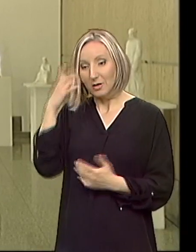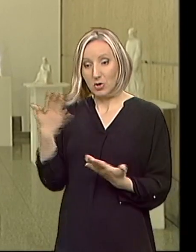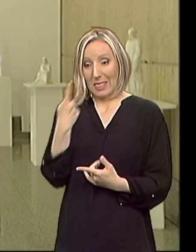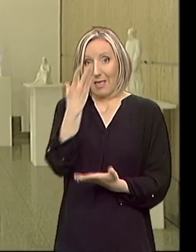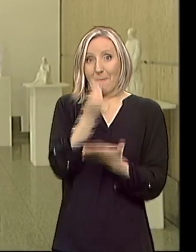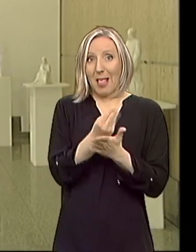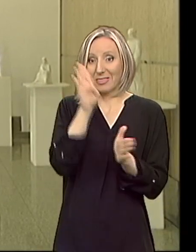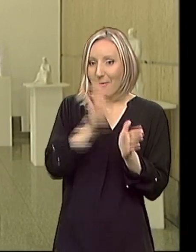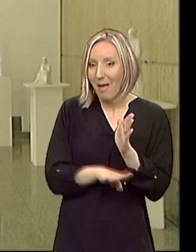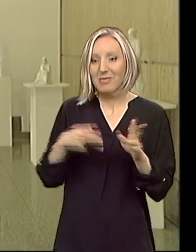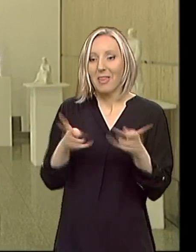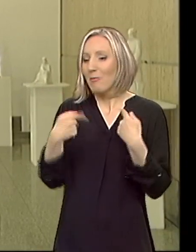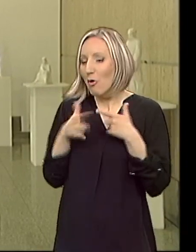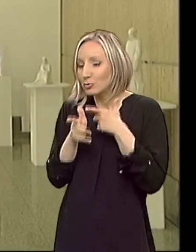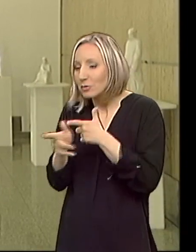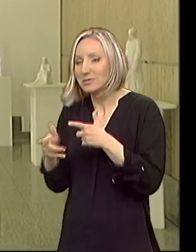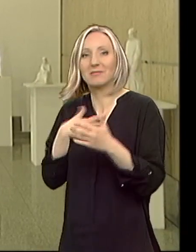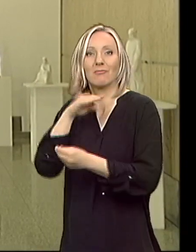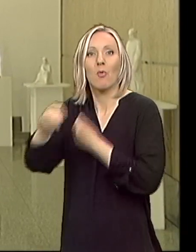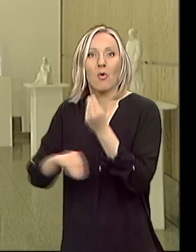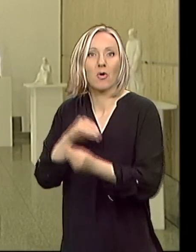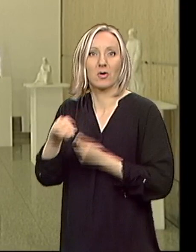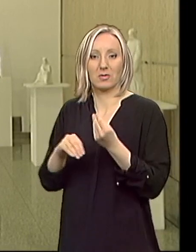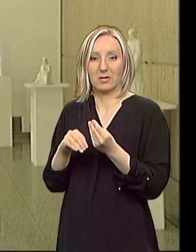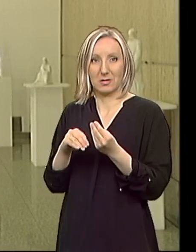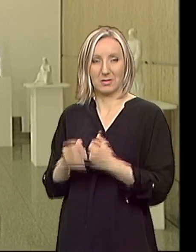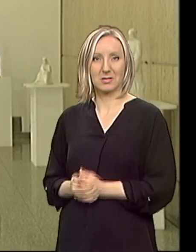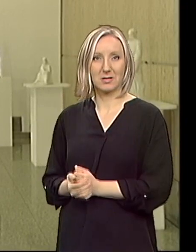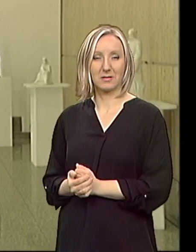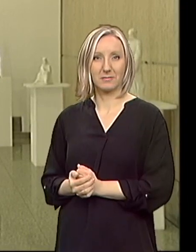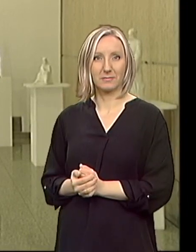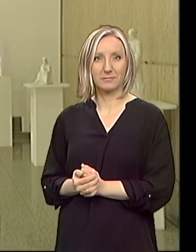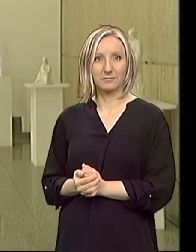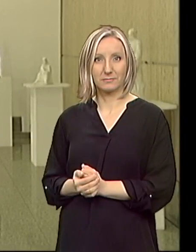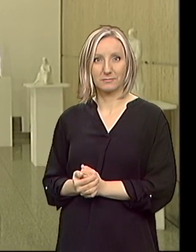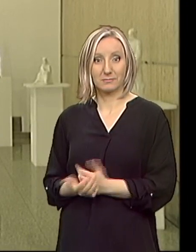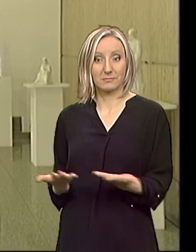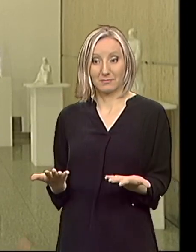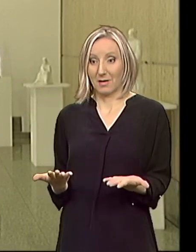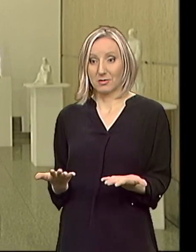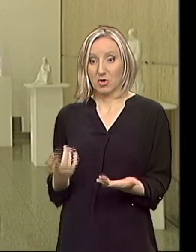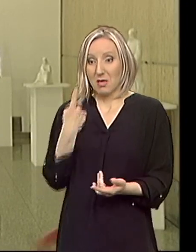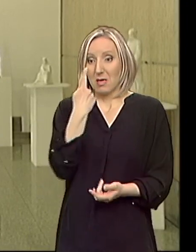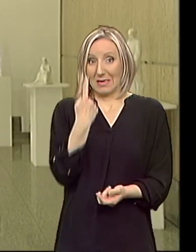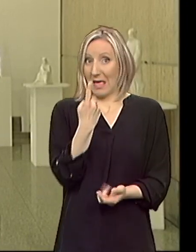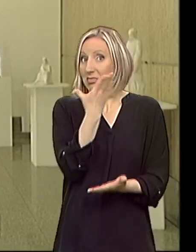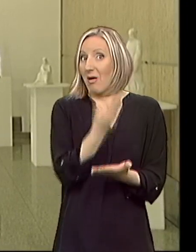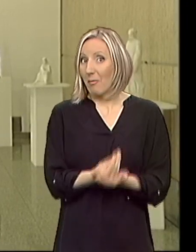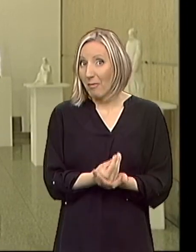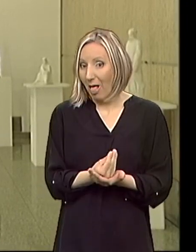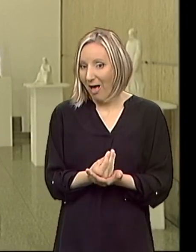egzistencijalnog dopinuna sa svoj porodici. Znači samim tim se jedna primanja